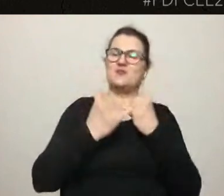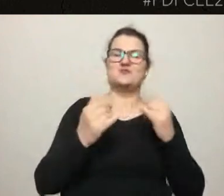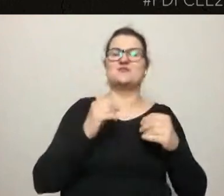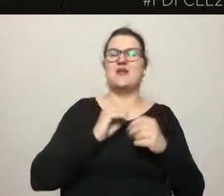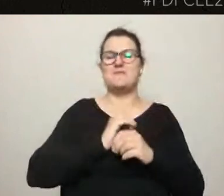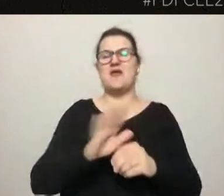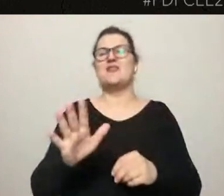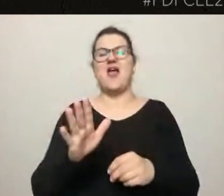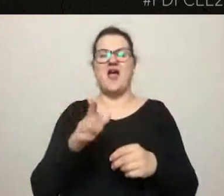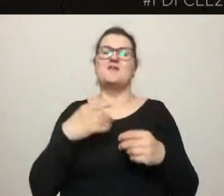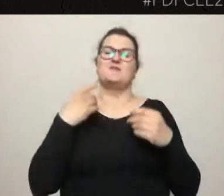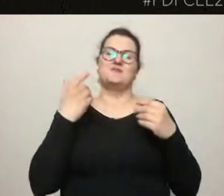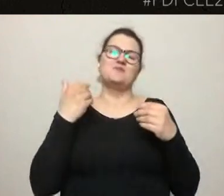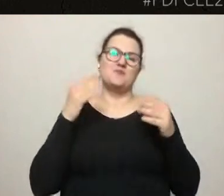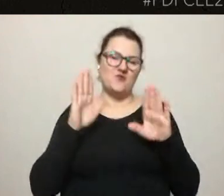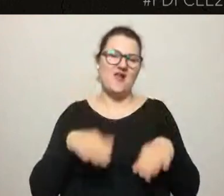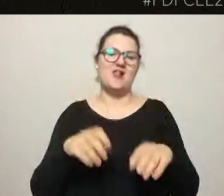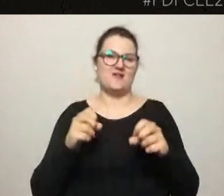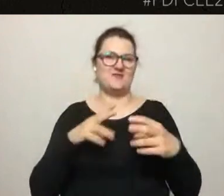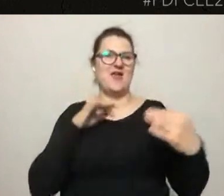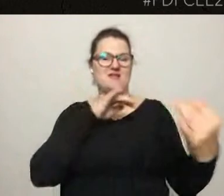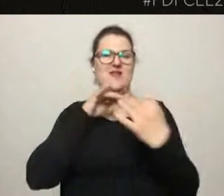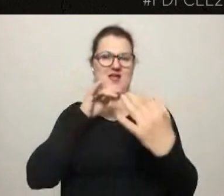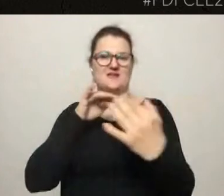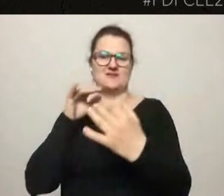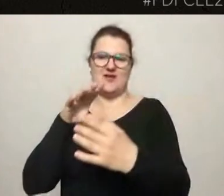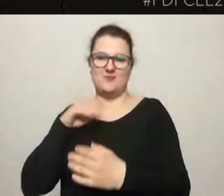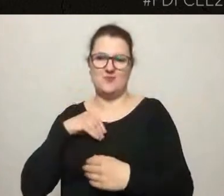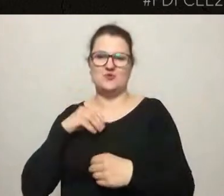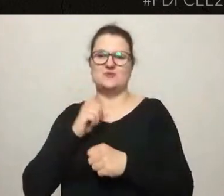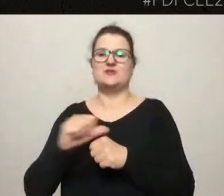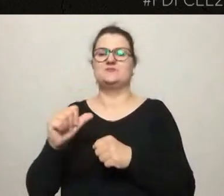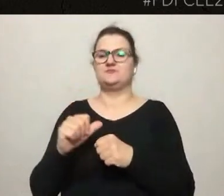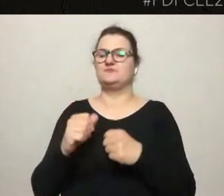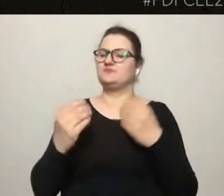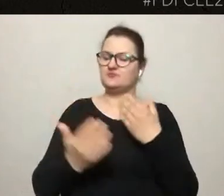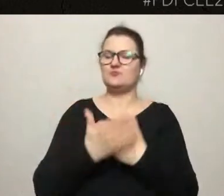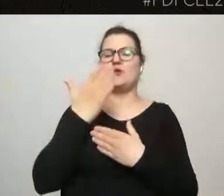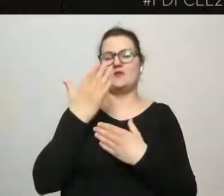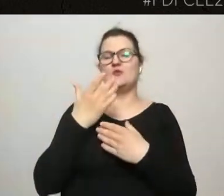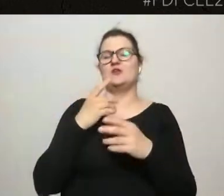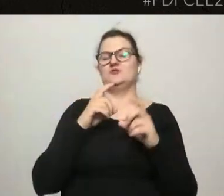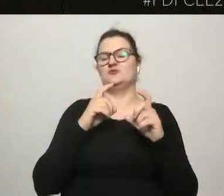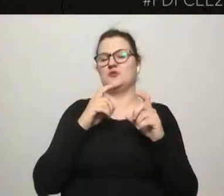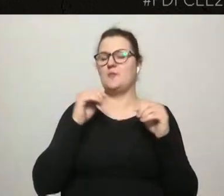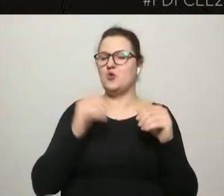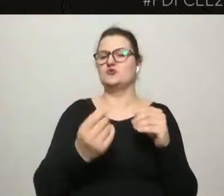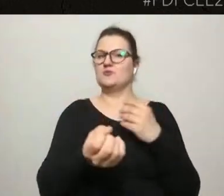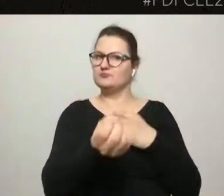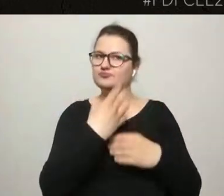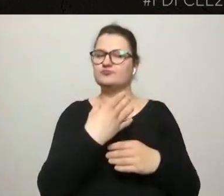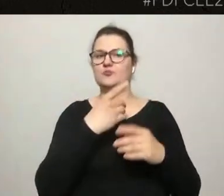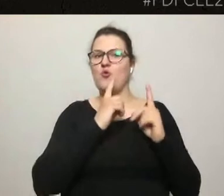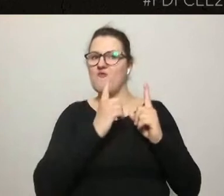interakcji, bo okazuje się, że w czasie podcastu można wysłać uwagi i można także